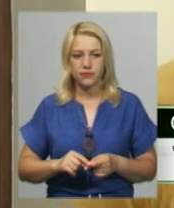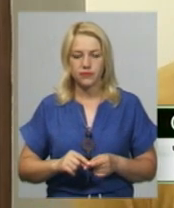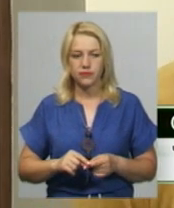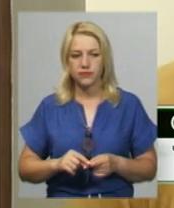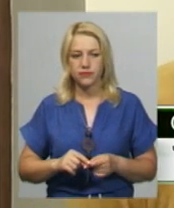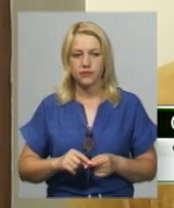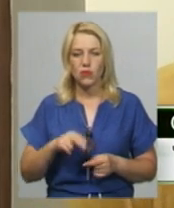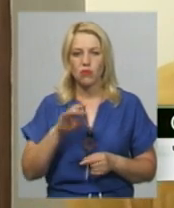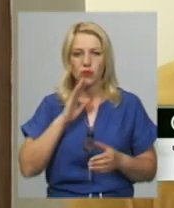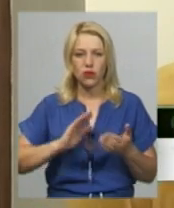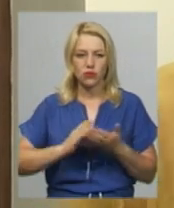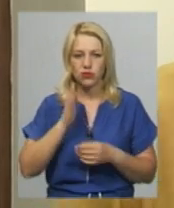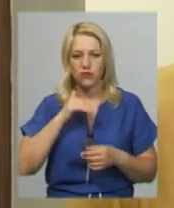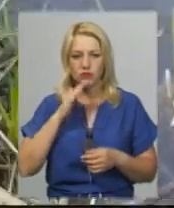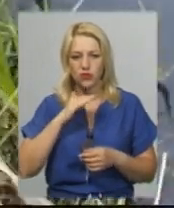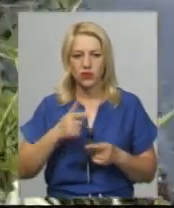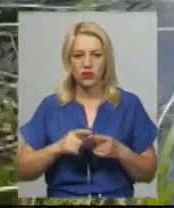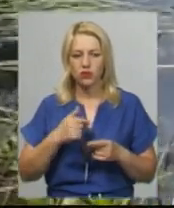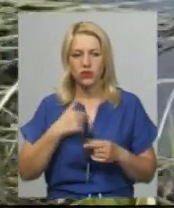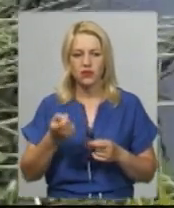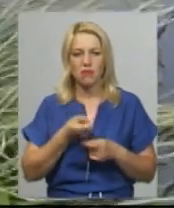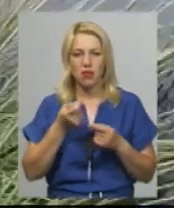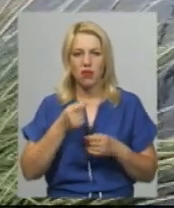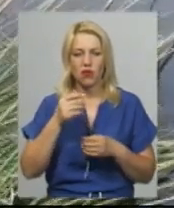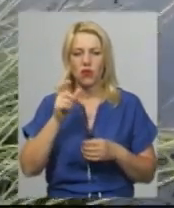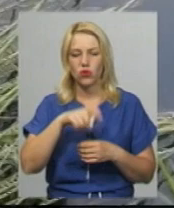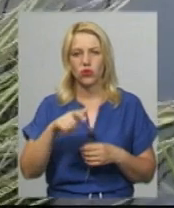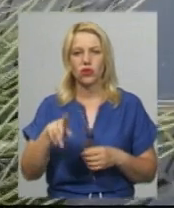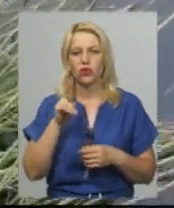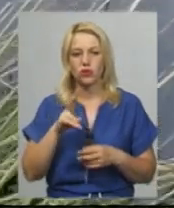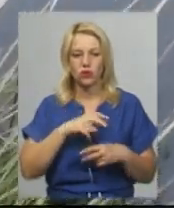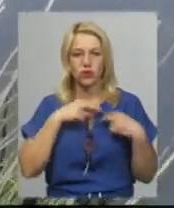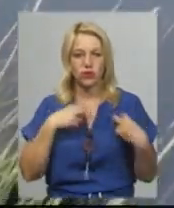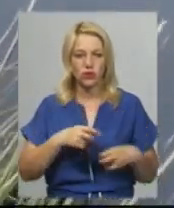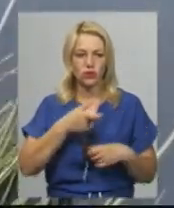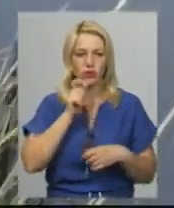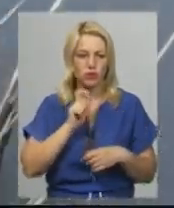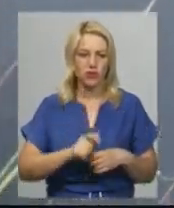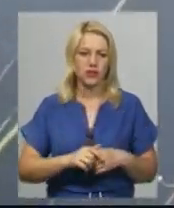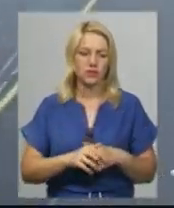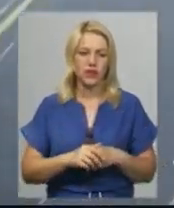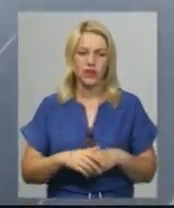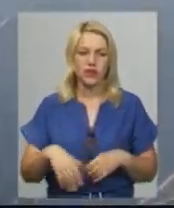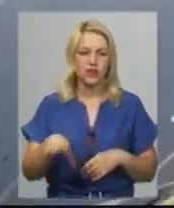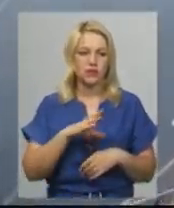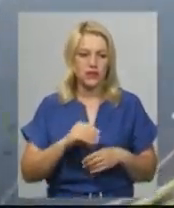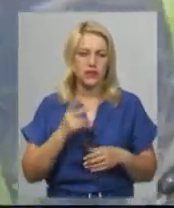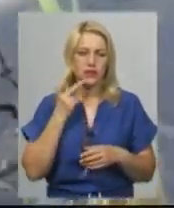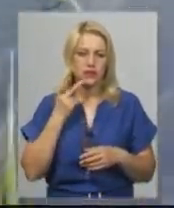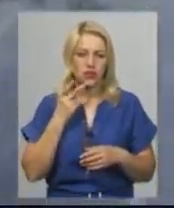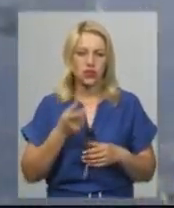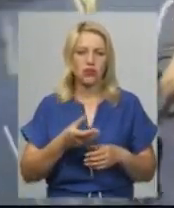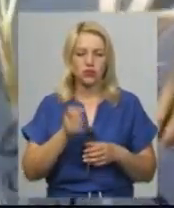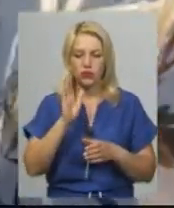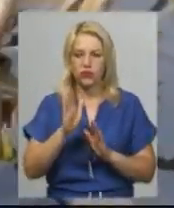По якості води так само в нас дуже мало людей, хто ризикує пити з крану воду. Всі зазвичай п'ють батальйовану